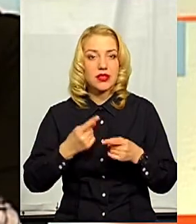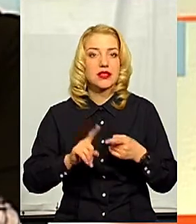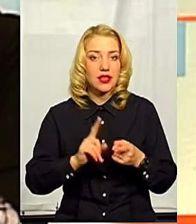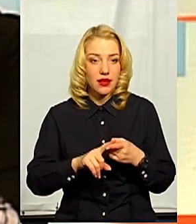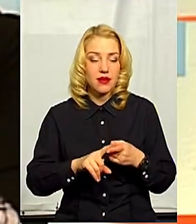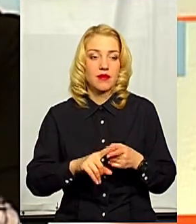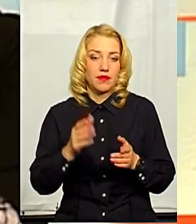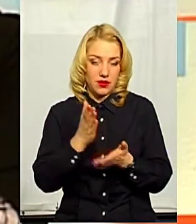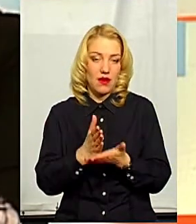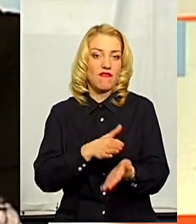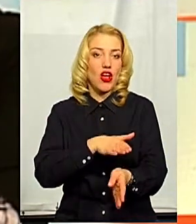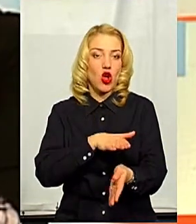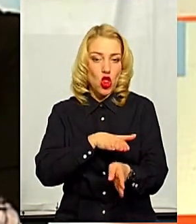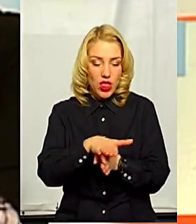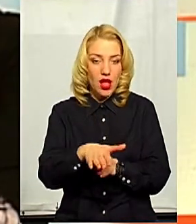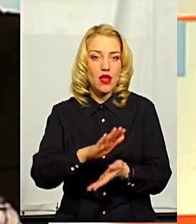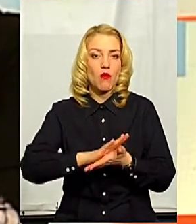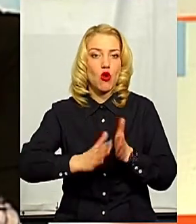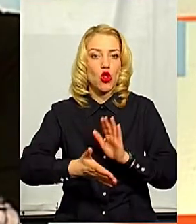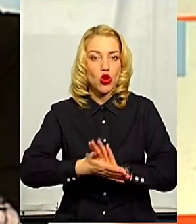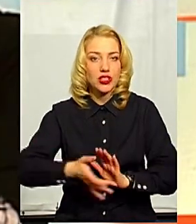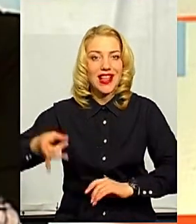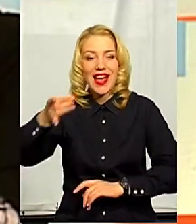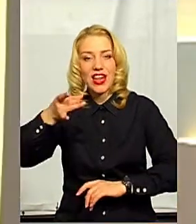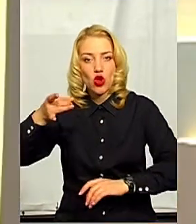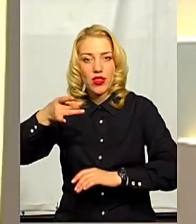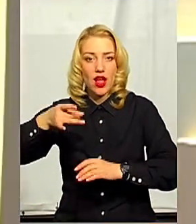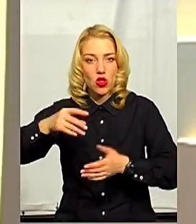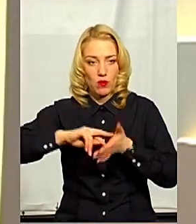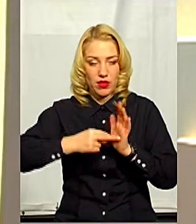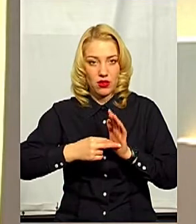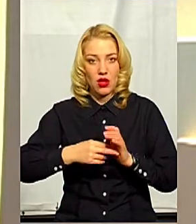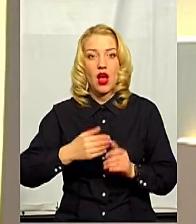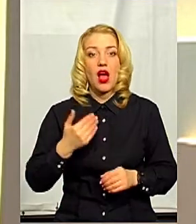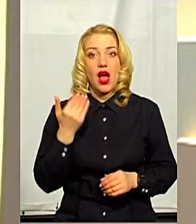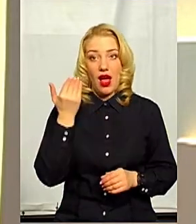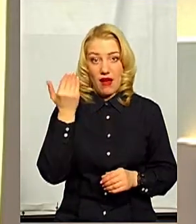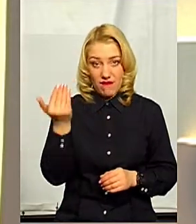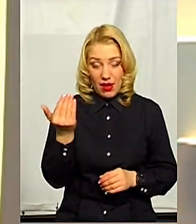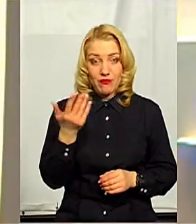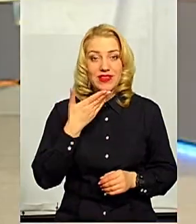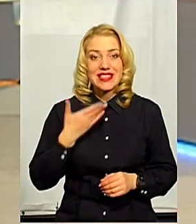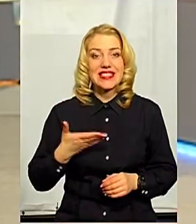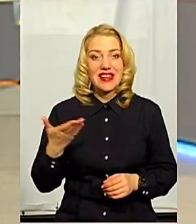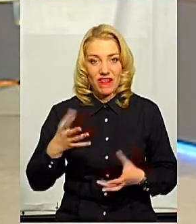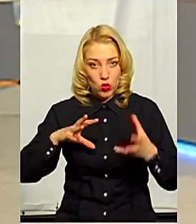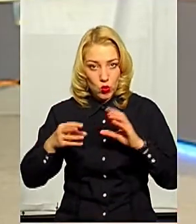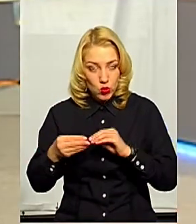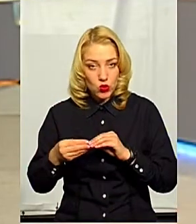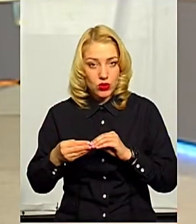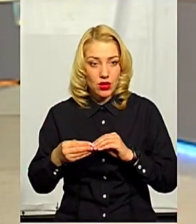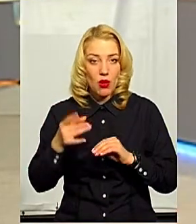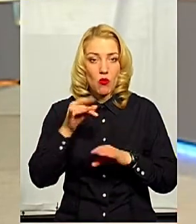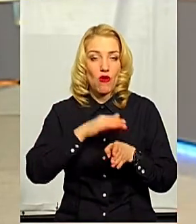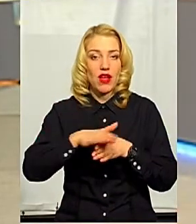виконання положень регіонального плану. А вам звітують про це виконання, наприклад, у іншій районні центрі, міста?